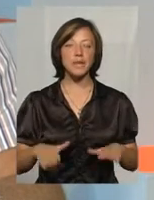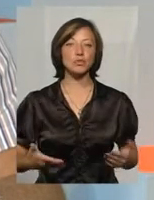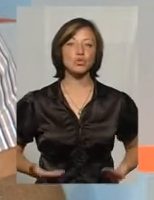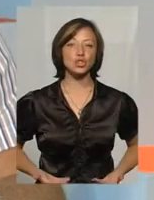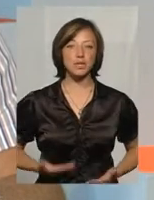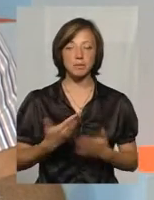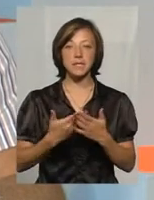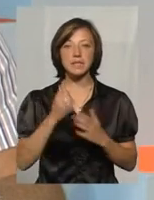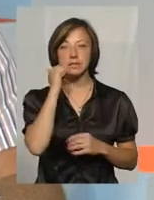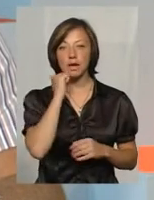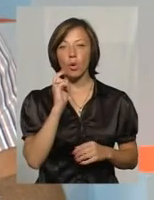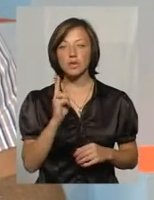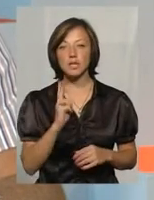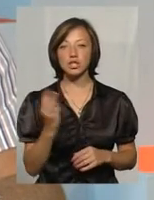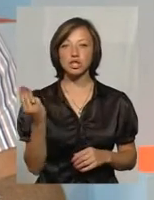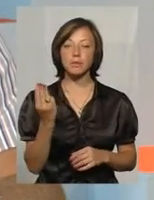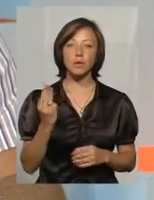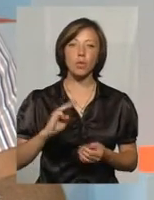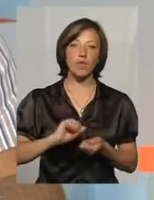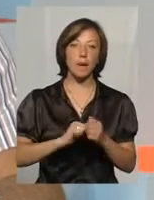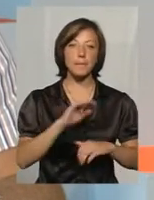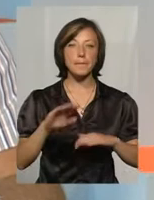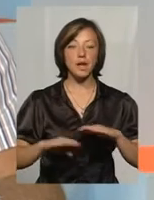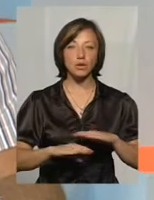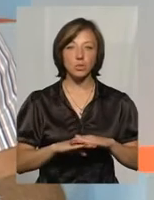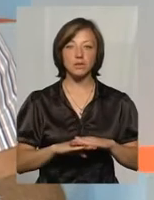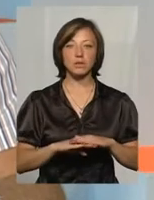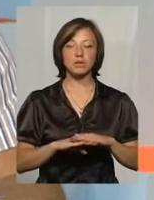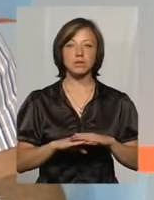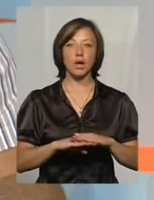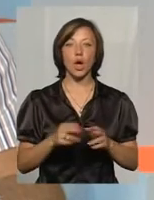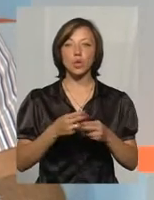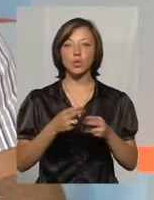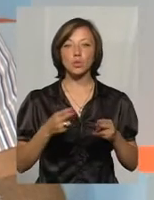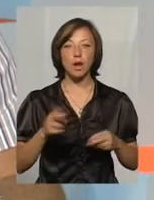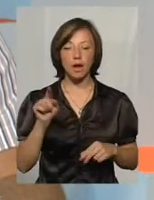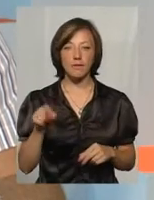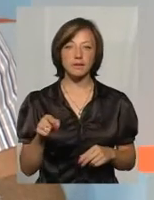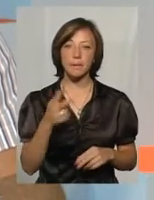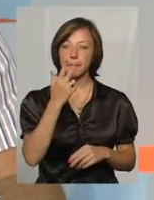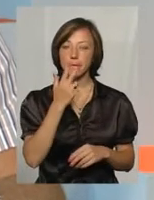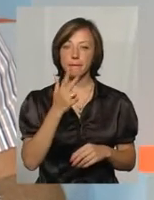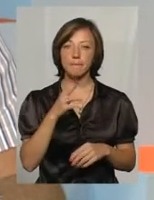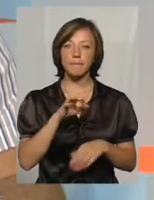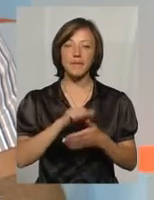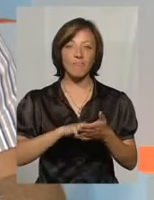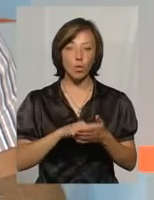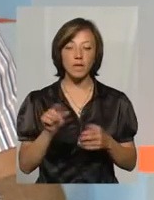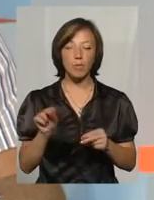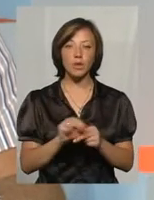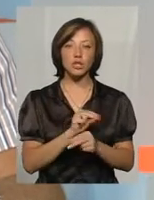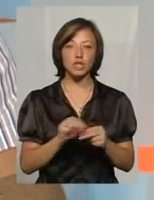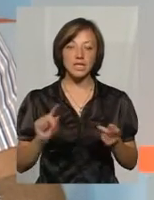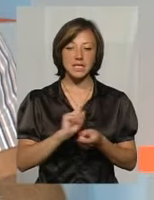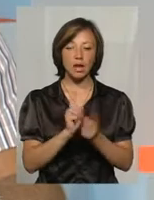Староконстантинова, Шепетовки, Каменця-Подольська, в будущем Дунаєвців, приводить до того, що лечення становиться